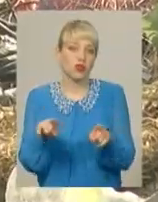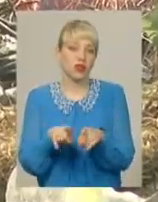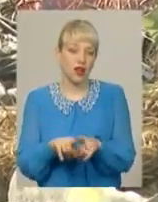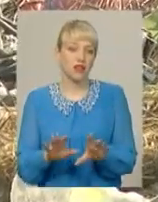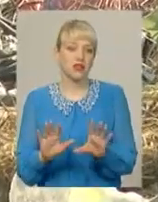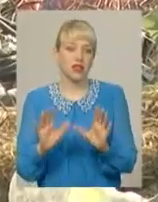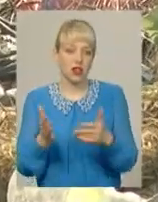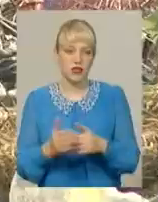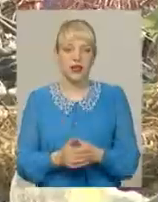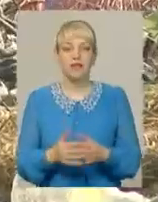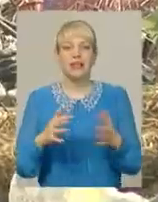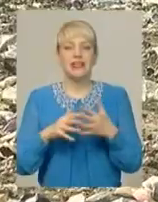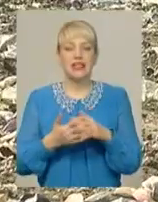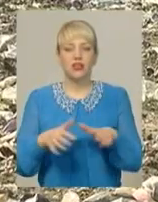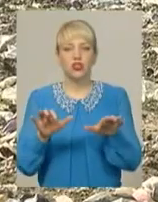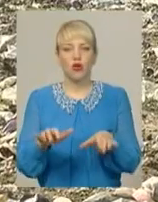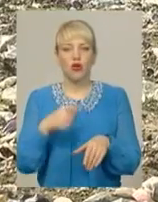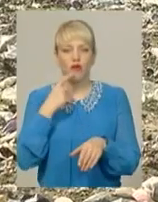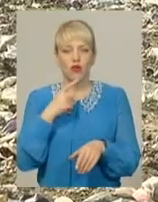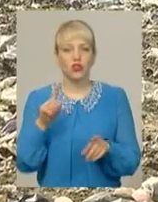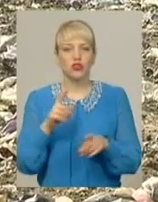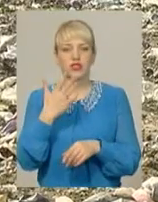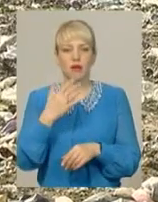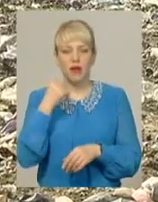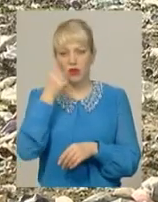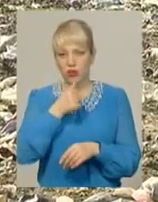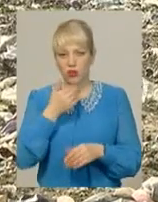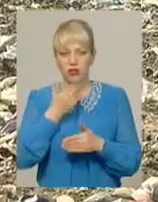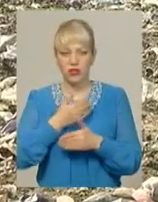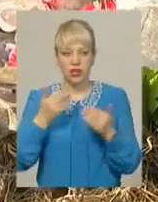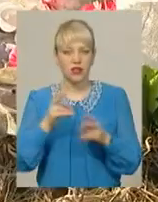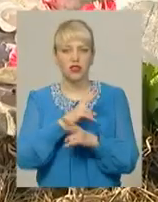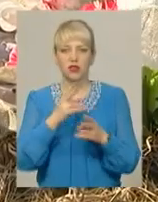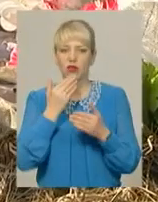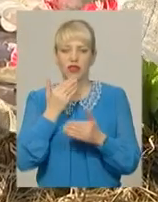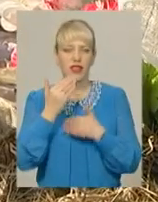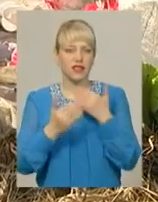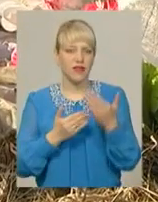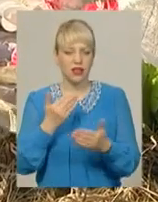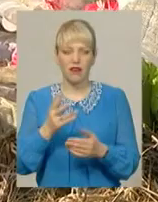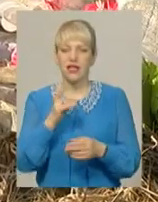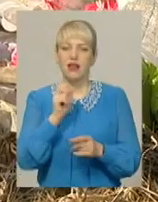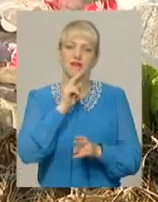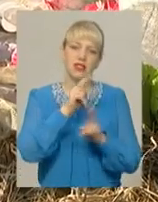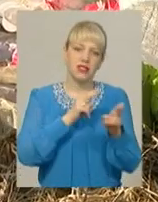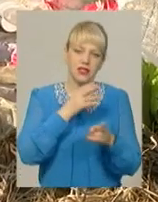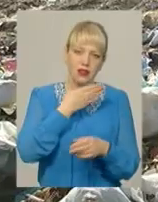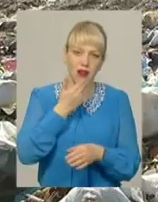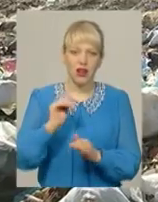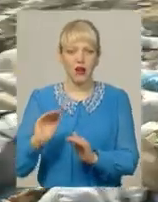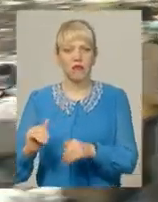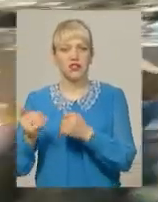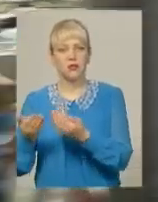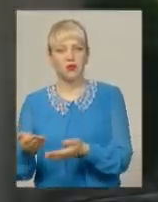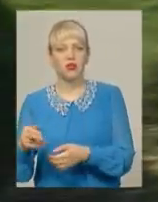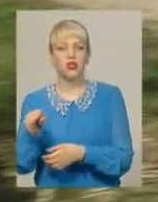голова Віктор Хоптяр каже, за останні п'ять років до нього чи інших представників селищної влади ніхто не звертався. Ні зі скаргами, ні з пропозиціями щодо перенесення